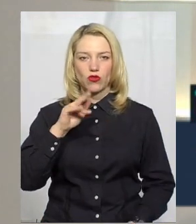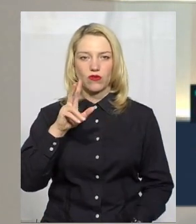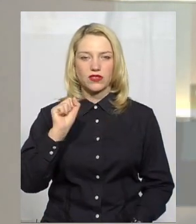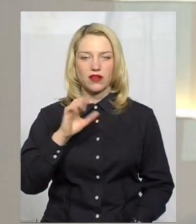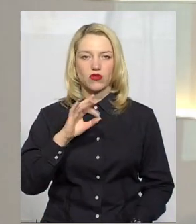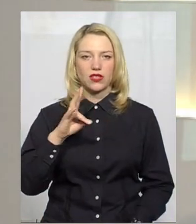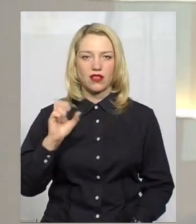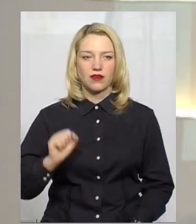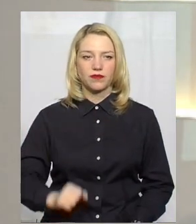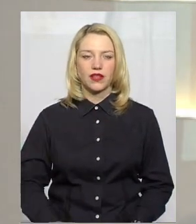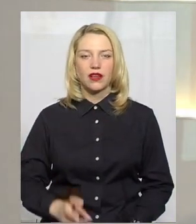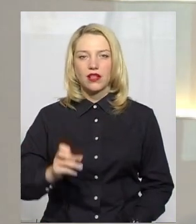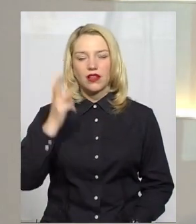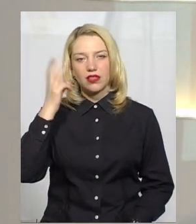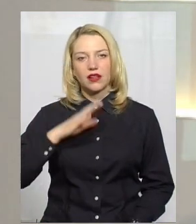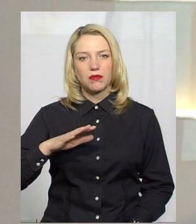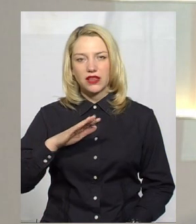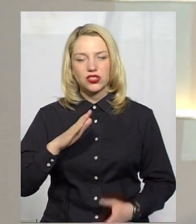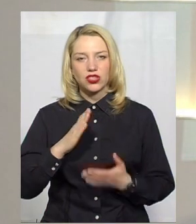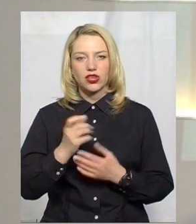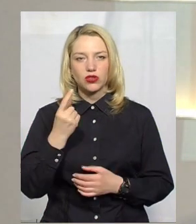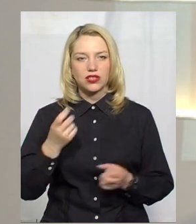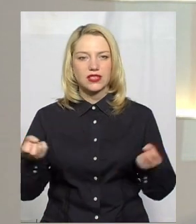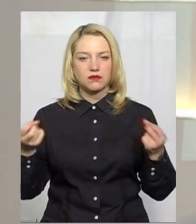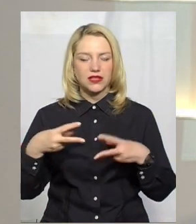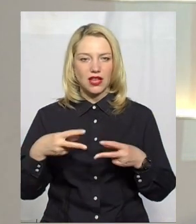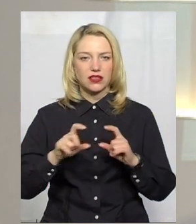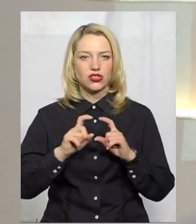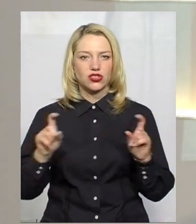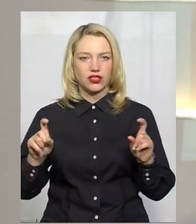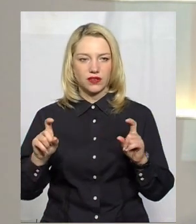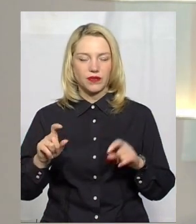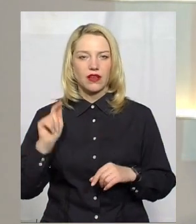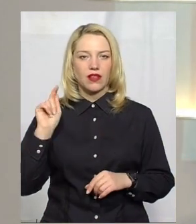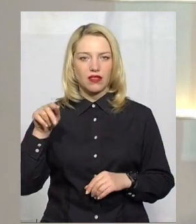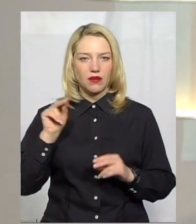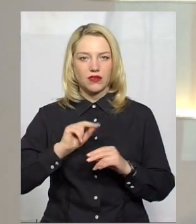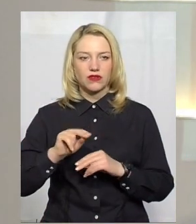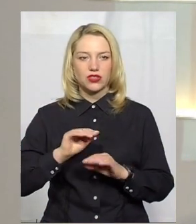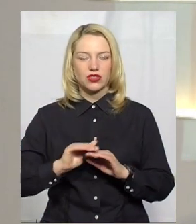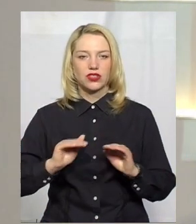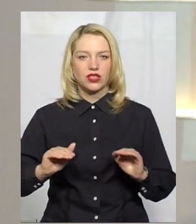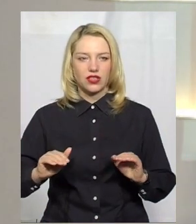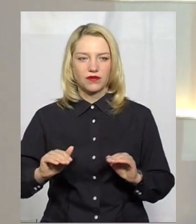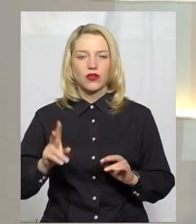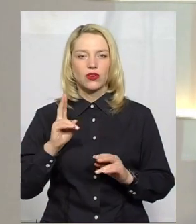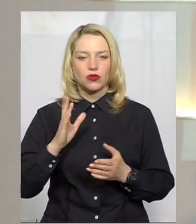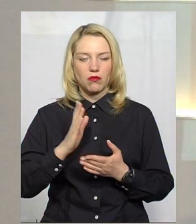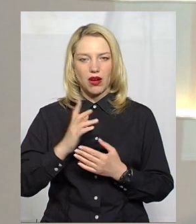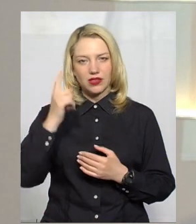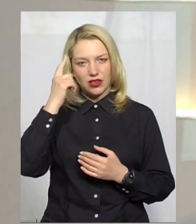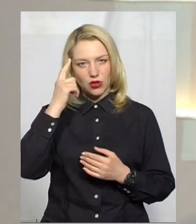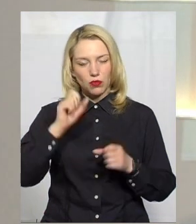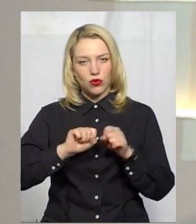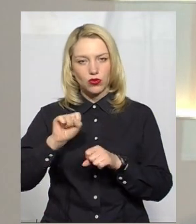Фіновська. На Хмельниччині є 11 спеціальних шкіл. Там навчаються діти, які мають інтелектуальні